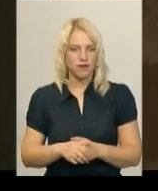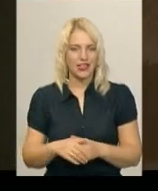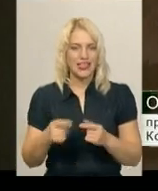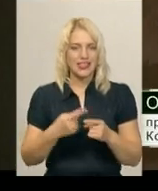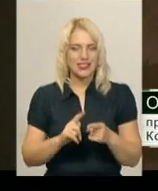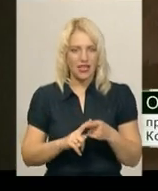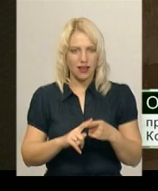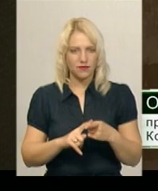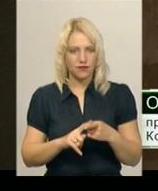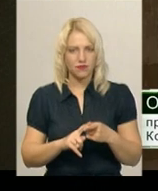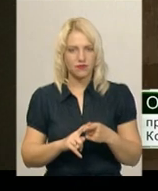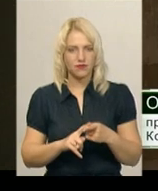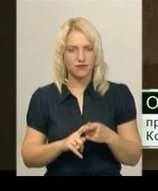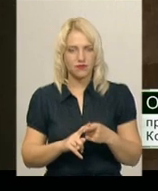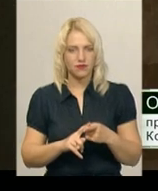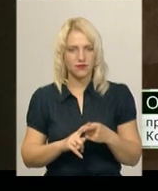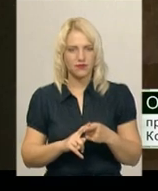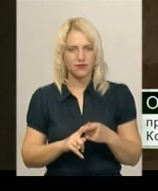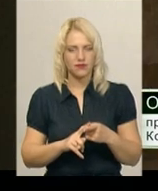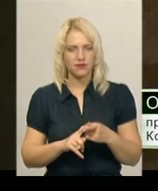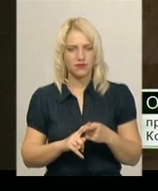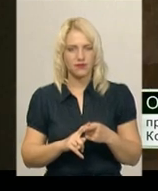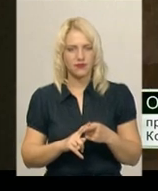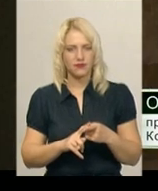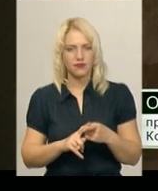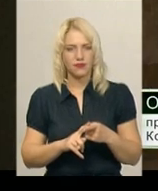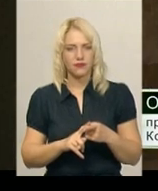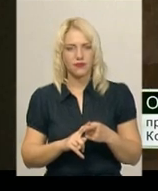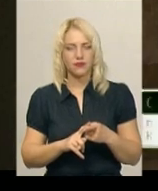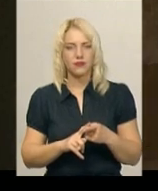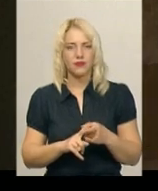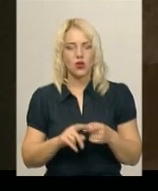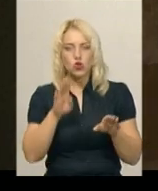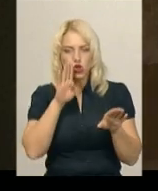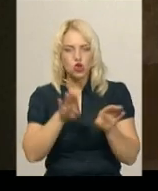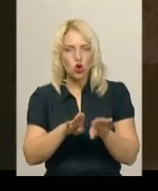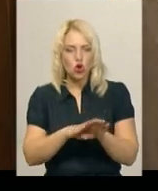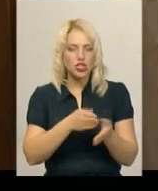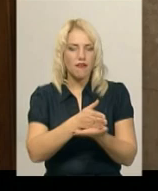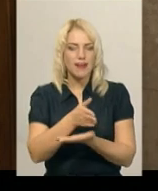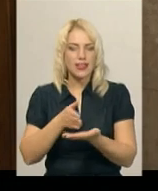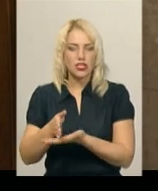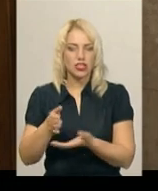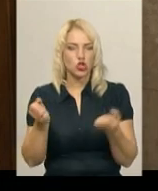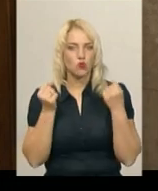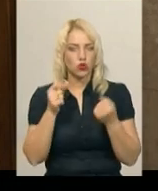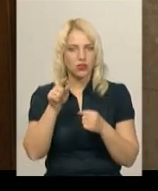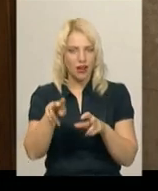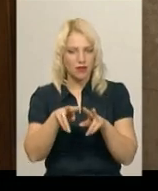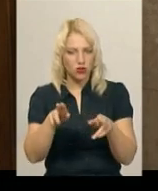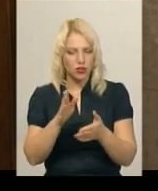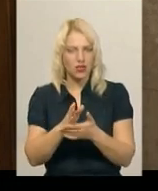Це досить такі, будемо говорити, схожі види спорту. Там теж також є